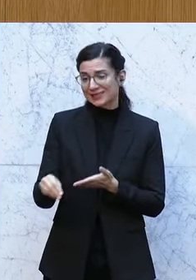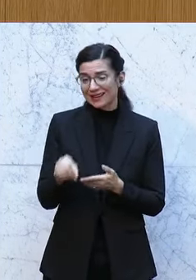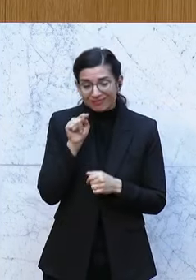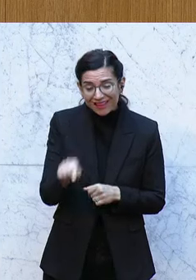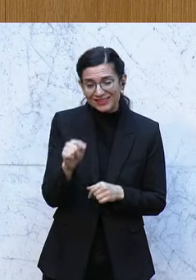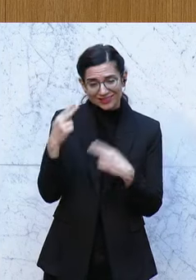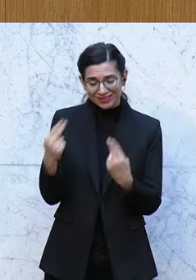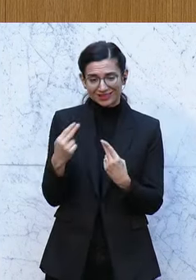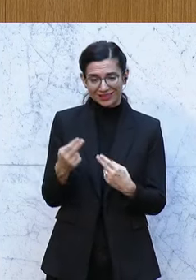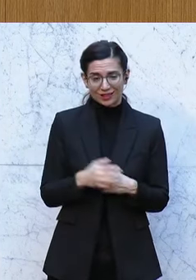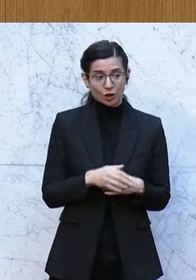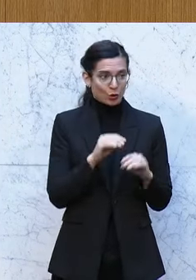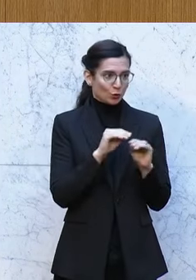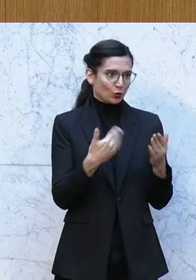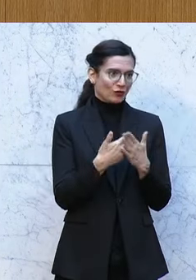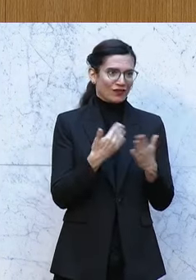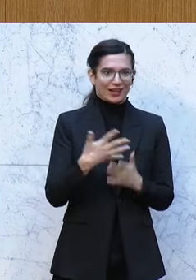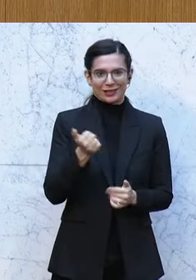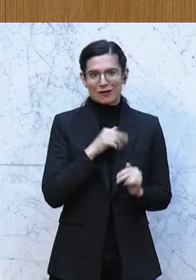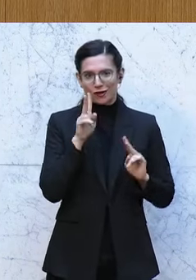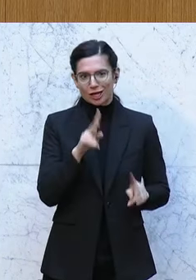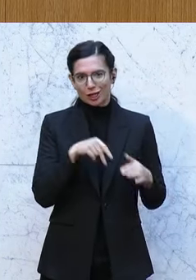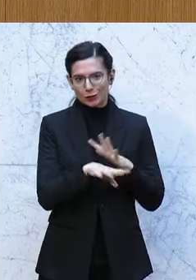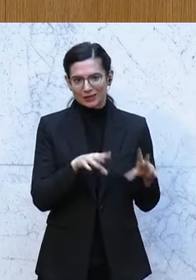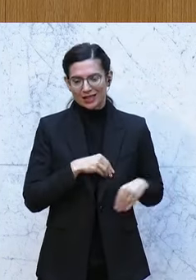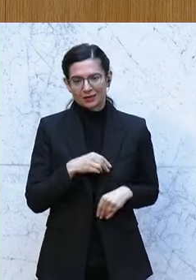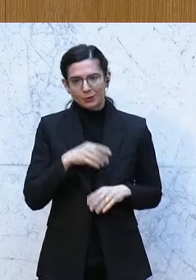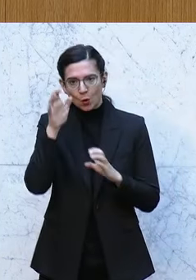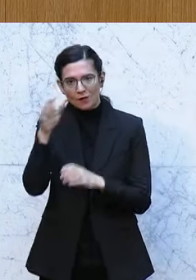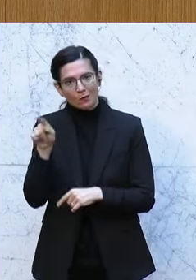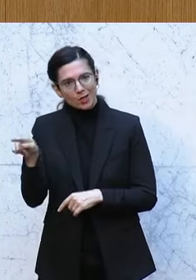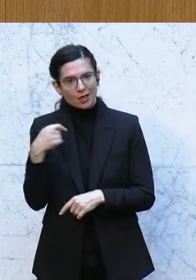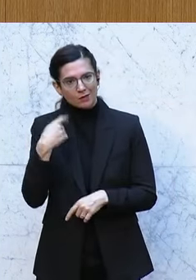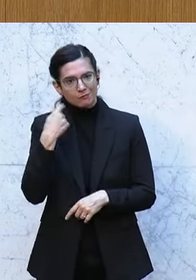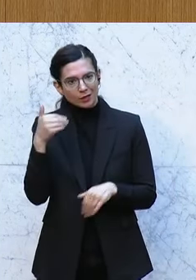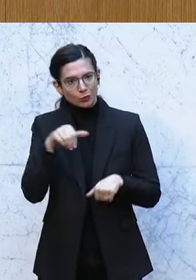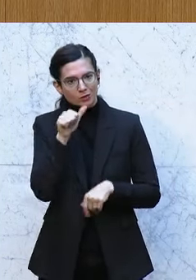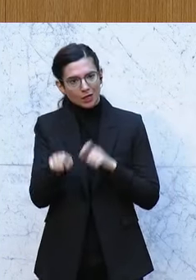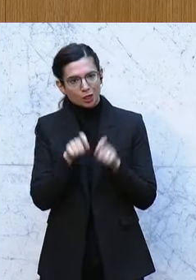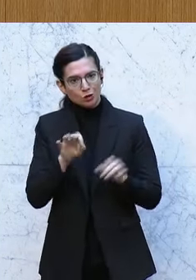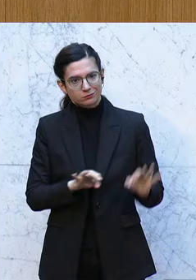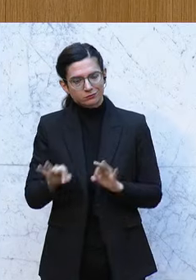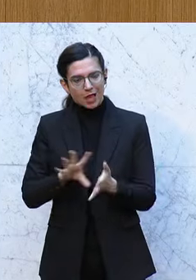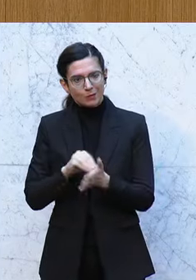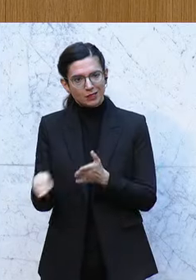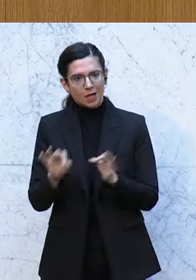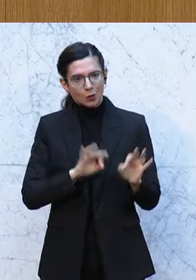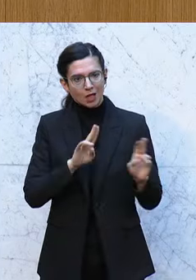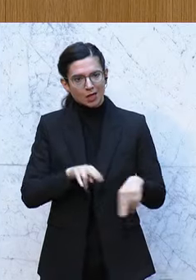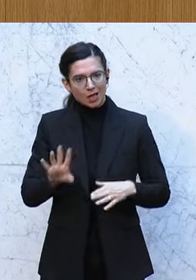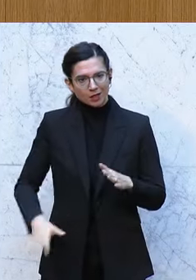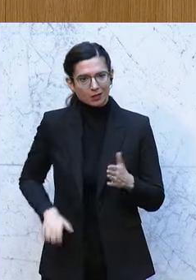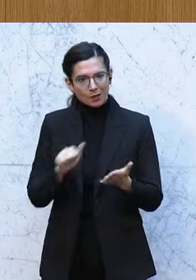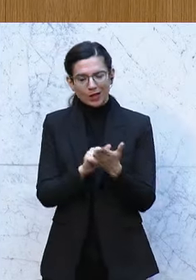geht es. Und nur, weil jemand ein erfolgreicher Unternehmer ist, meint die ÖVP, müssen Sie keine Steuern zahlen oder jedenfalls keinen gerechten Beitrag.